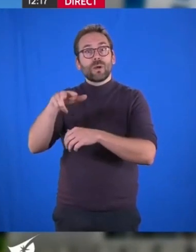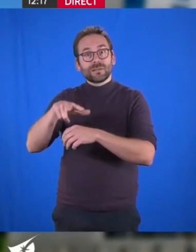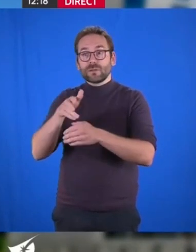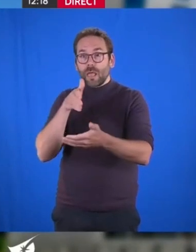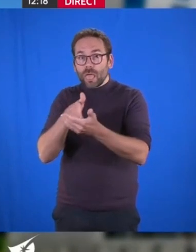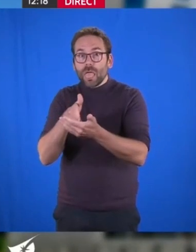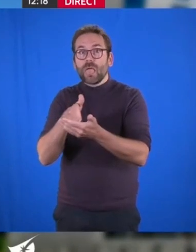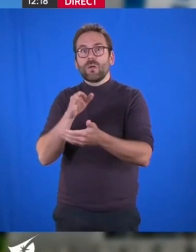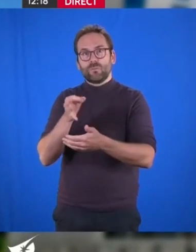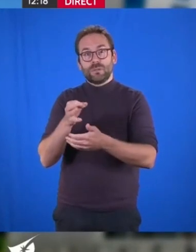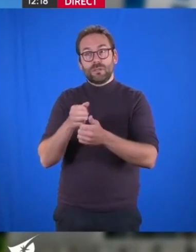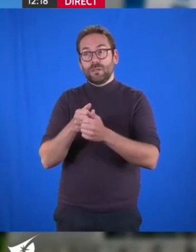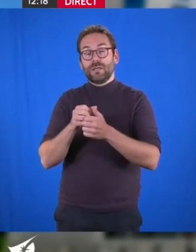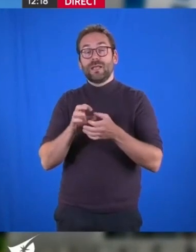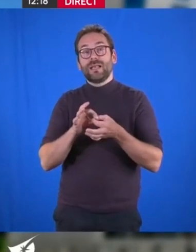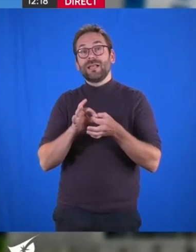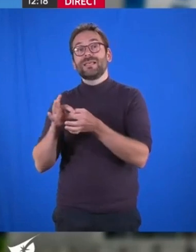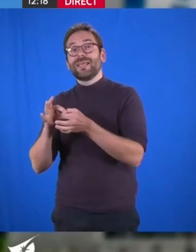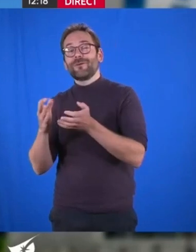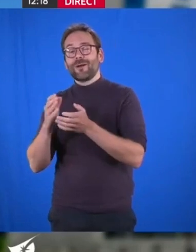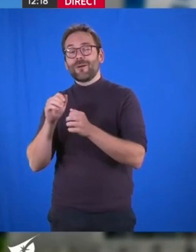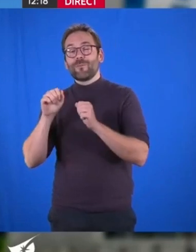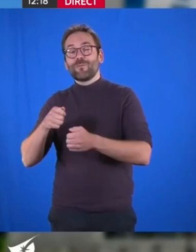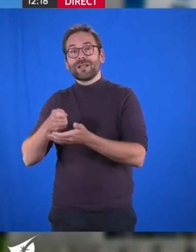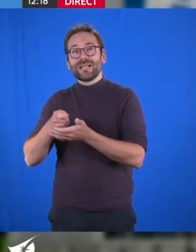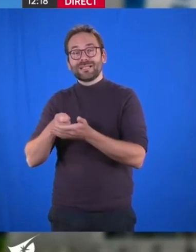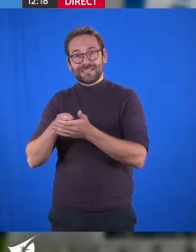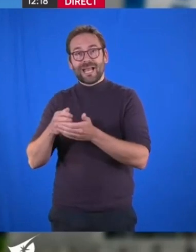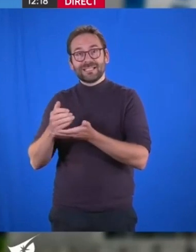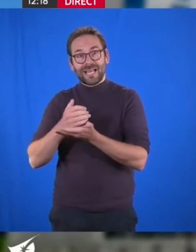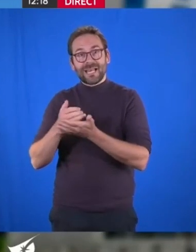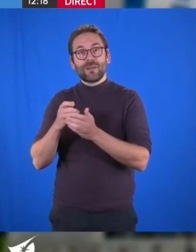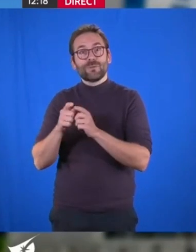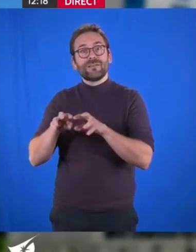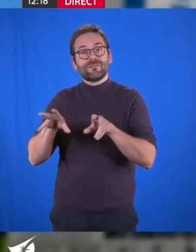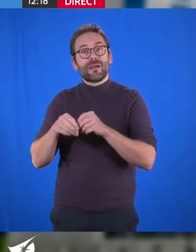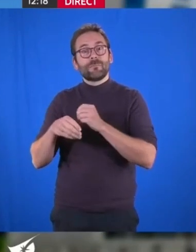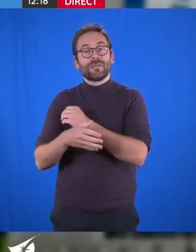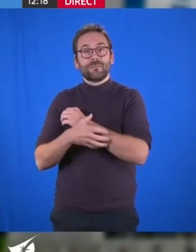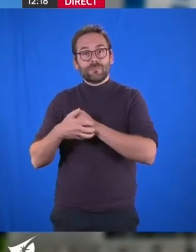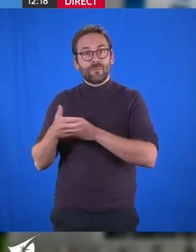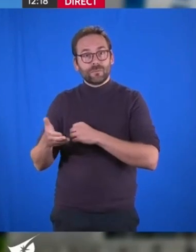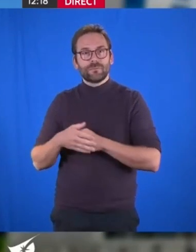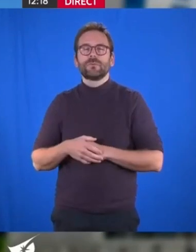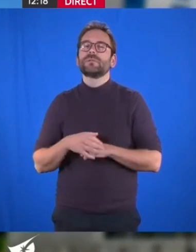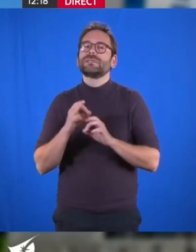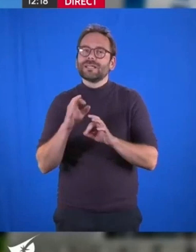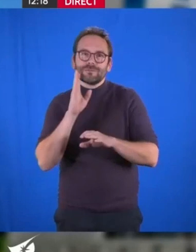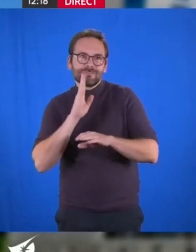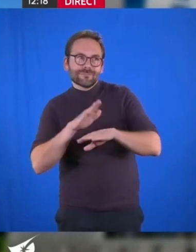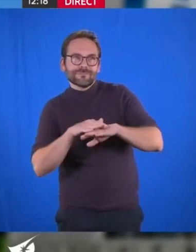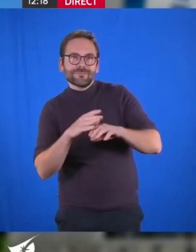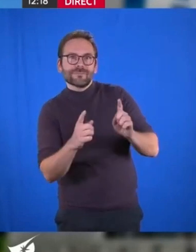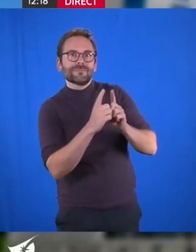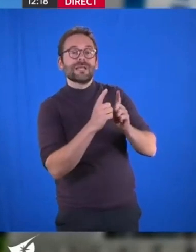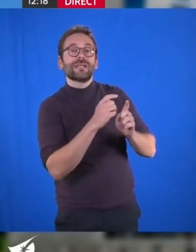relié à la question du pouvoir d'achat des salariés et des familles populaires. Peut-être pourriez-vous d'ailleurs discuter avec Madame